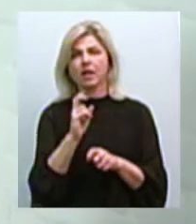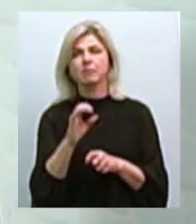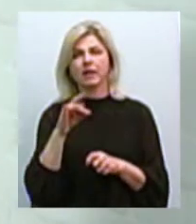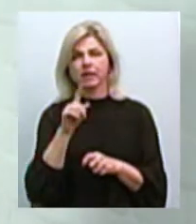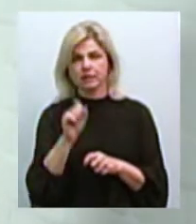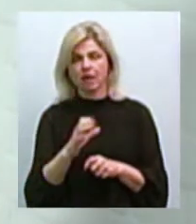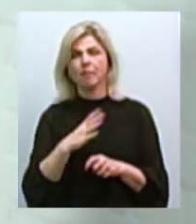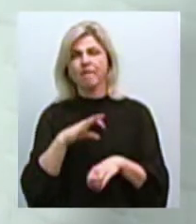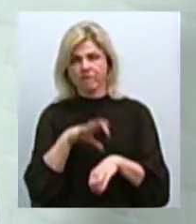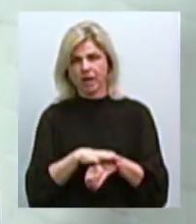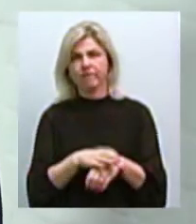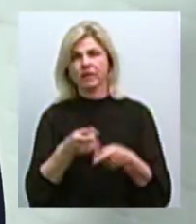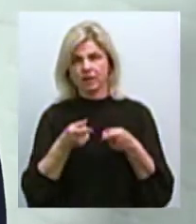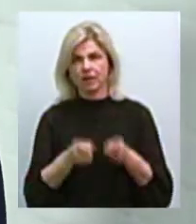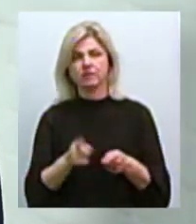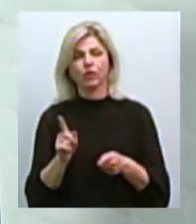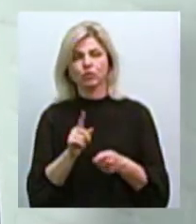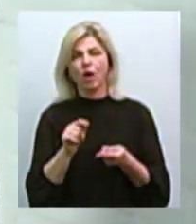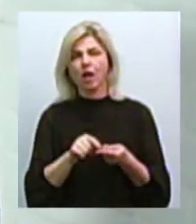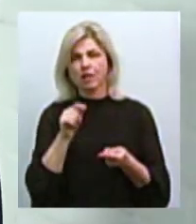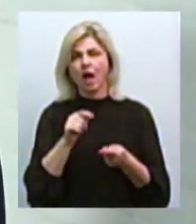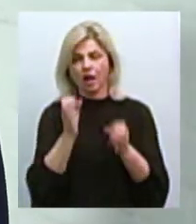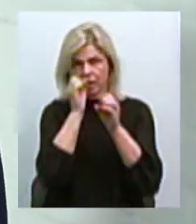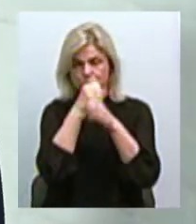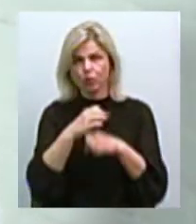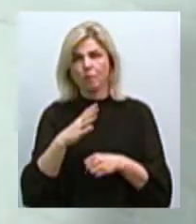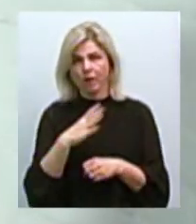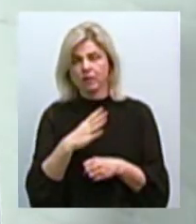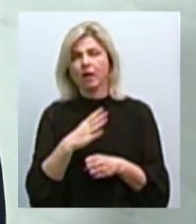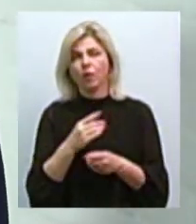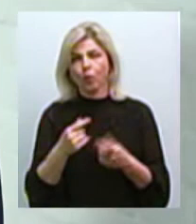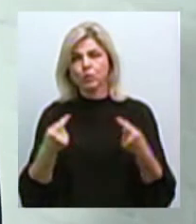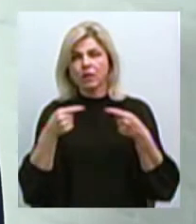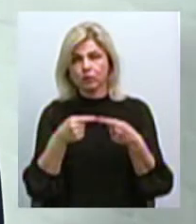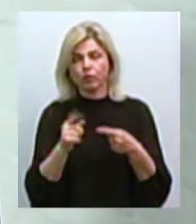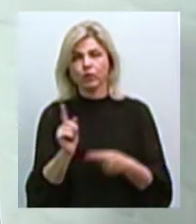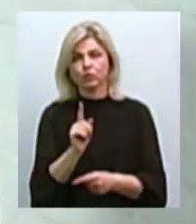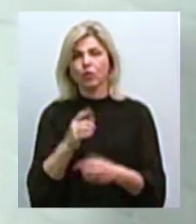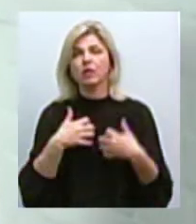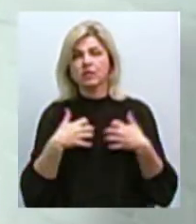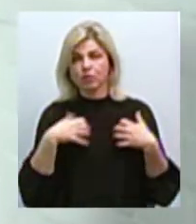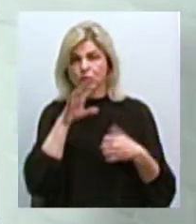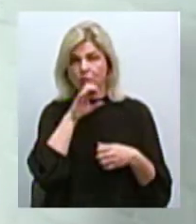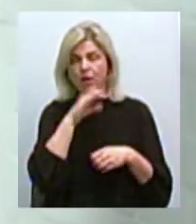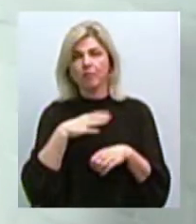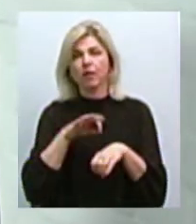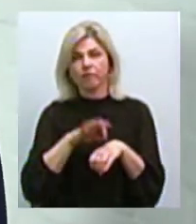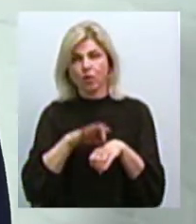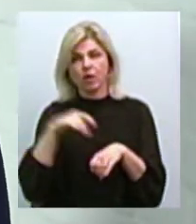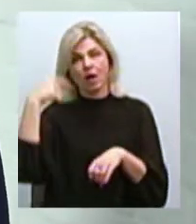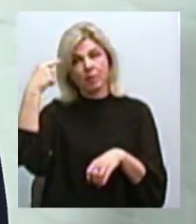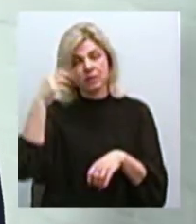експерту, що з аналізу було встановлено, що тварина хворіла цим інфекційним захворюванням.